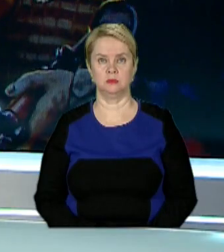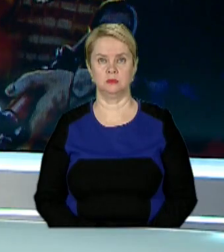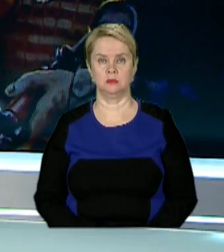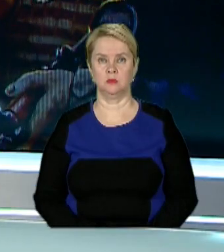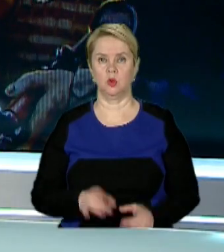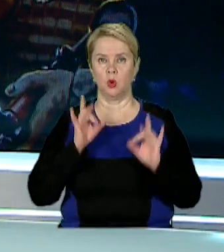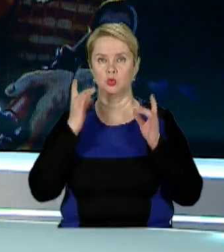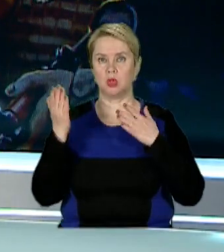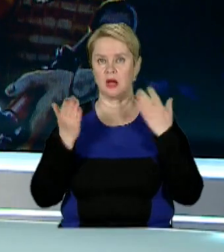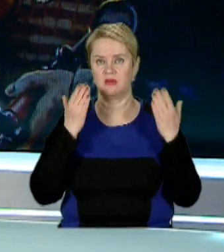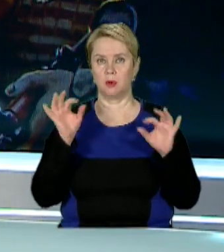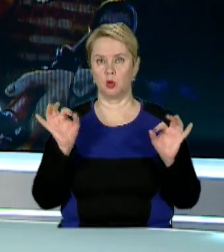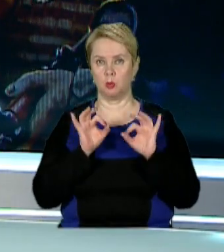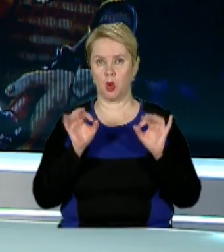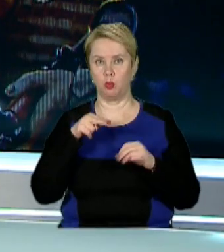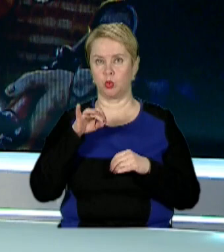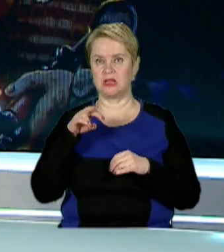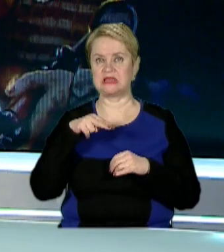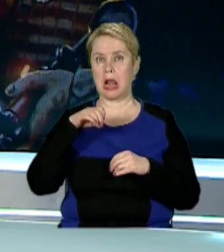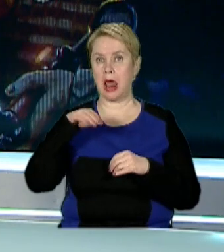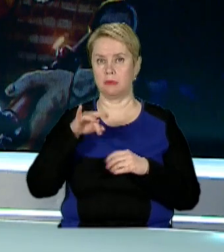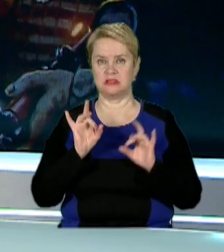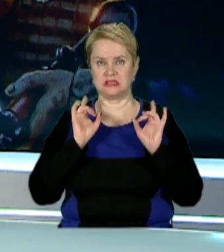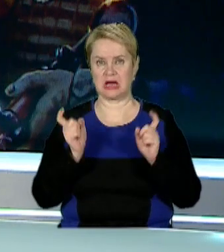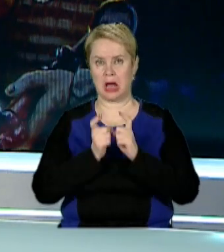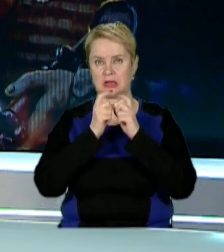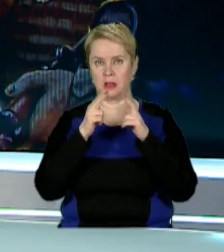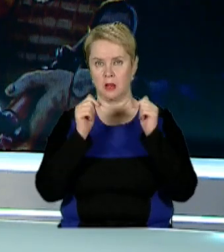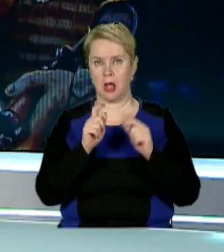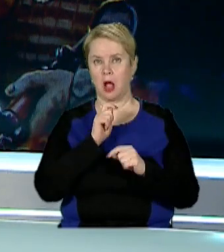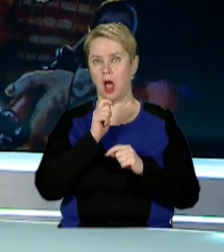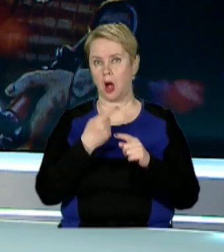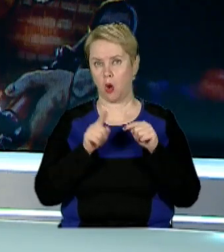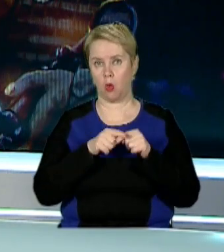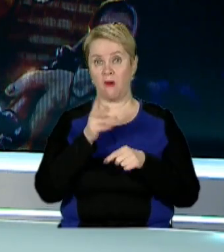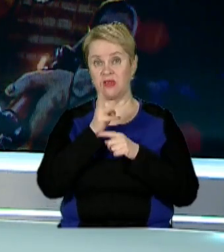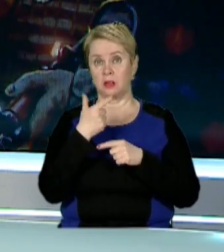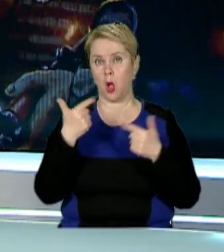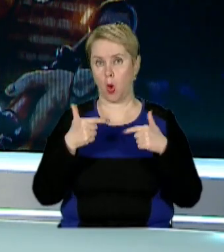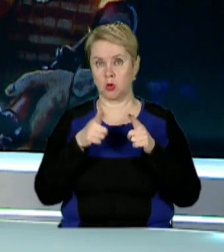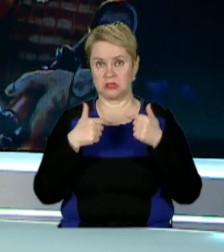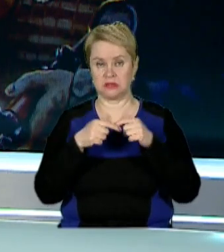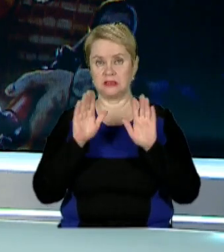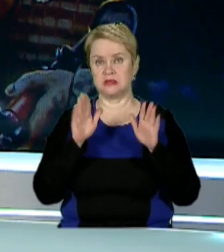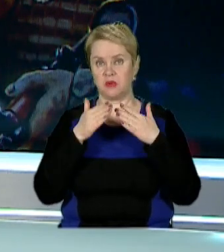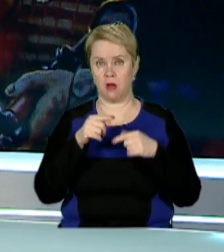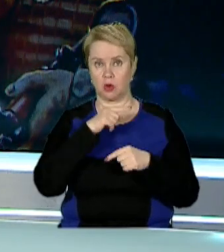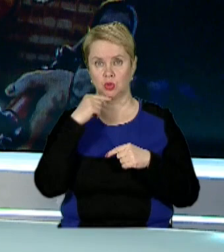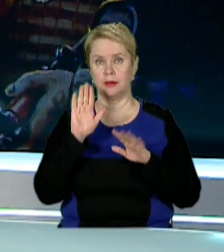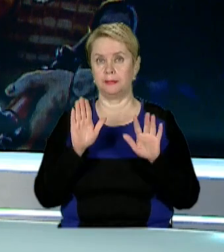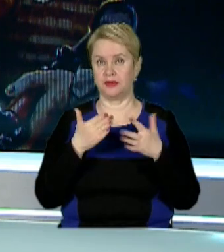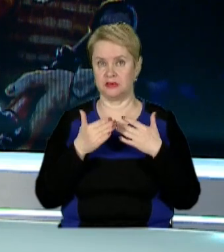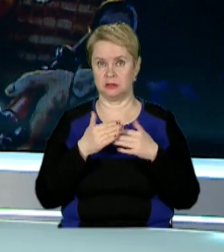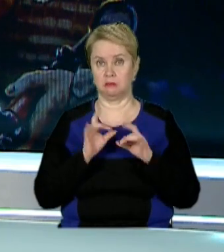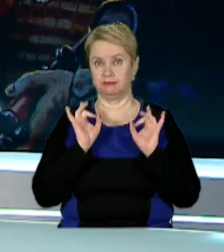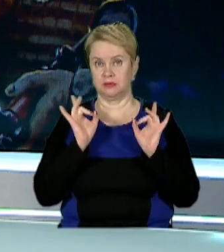Гучно розважалися під музику путініста Лєпса. Скандал у дніпровському караоке. Відео, де гості закладу співають рашистські пісні,